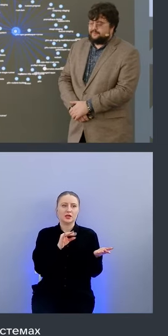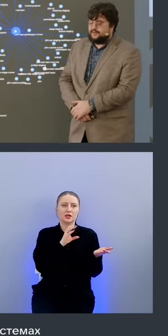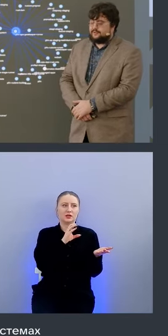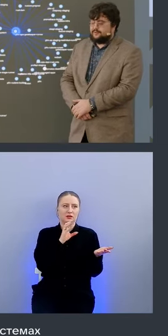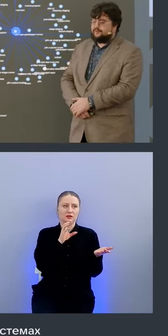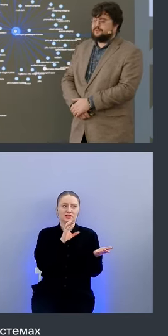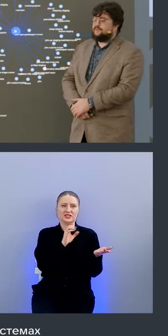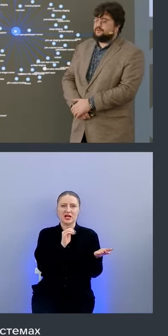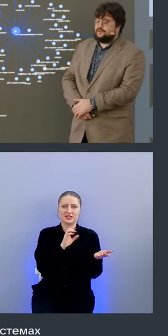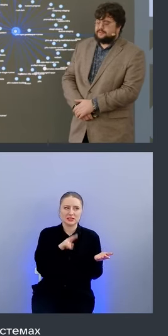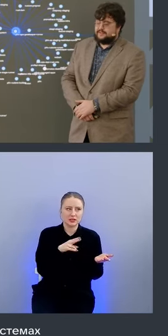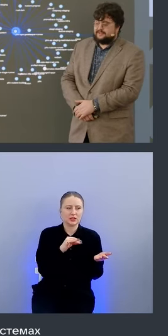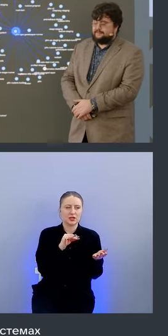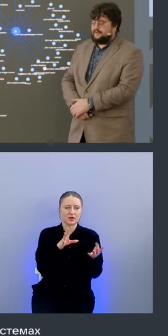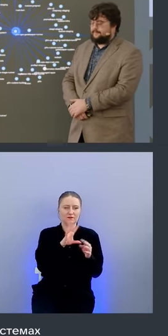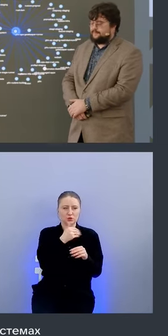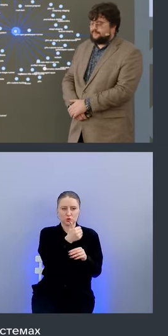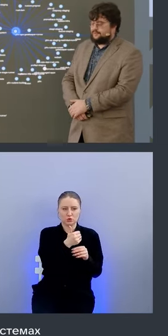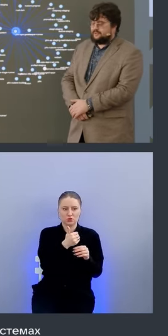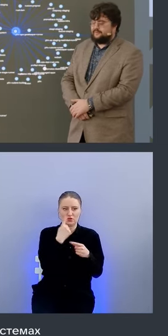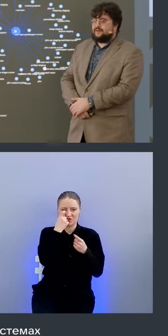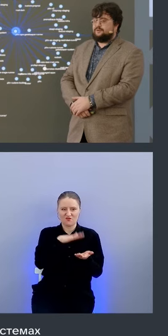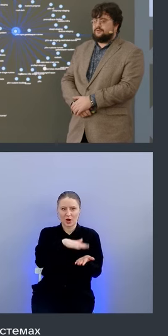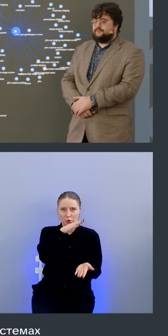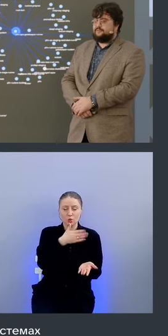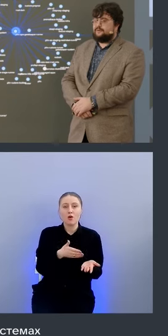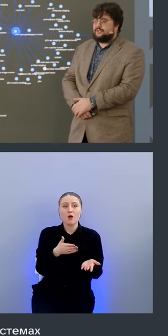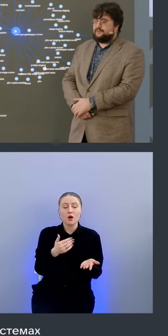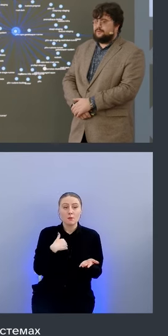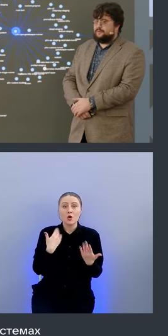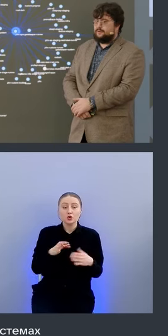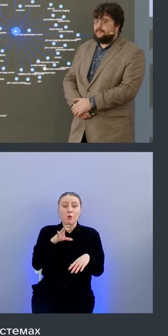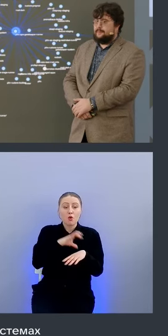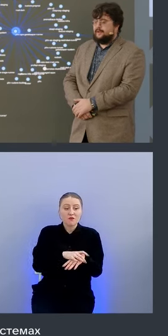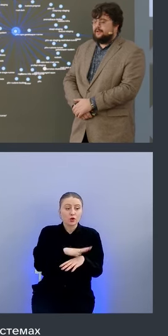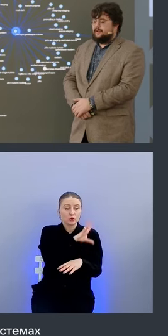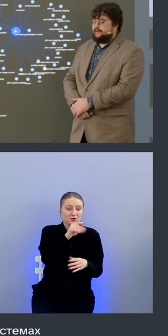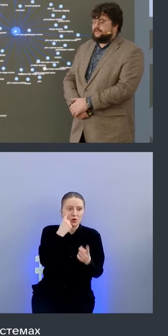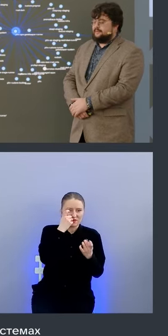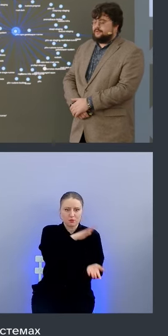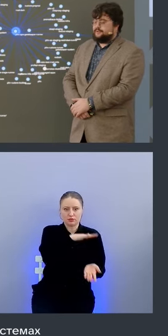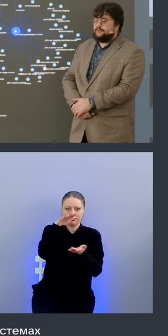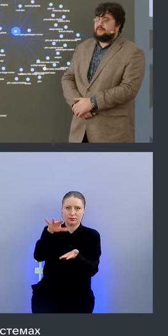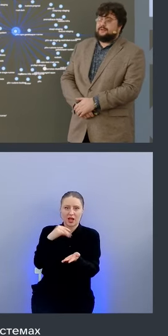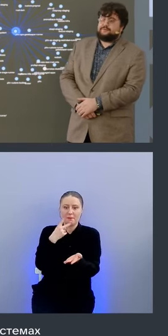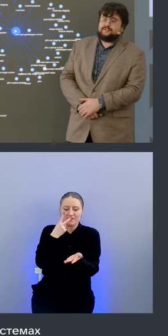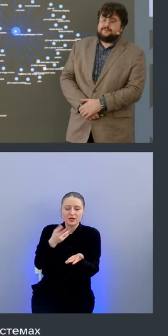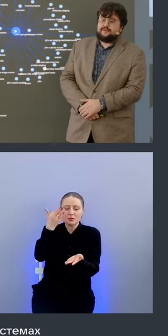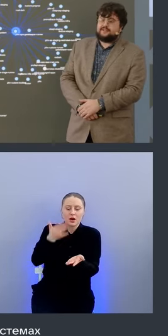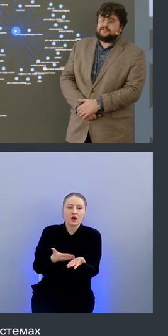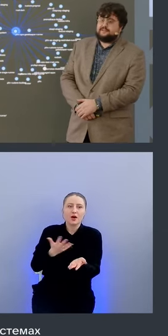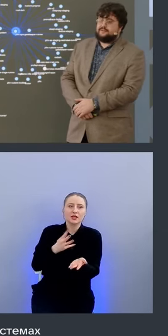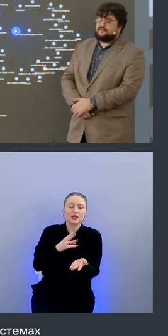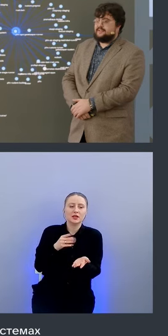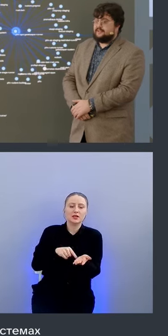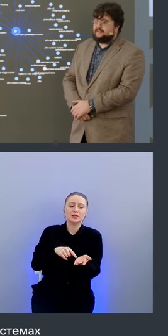в выкатку и вообще все что с этим связано мы уже по факту с выгружаем тарк полисе и видим допустим между какимиными спейсами